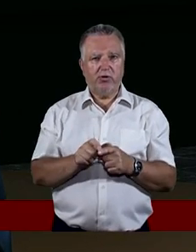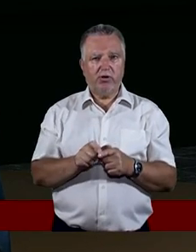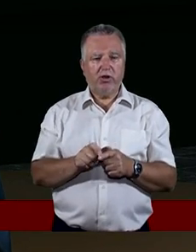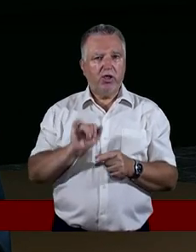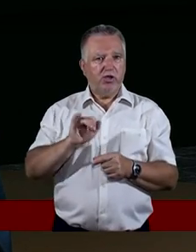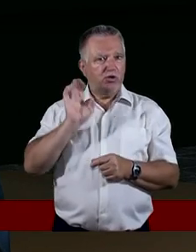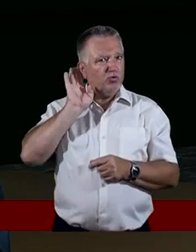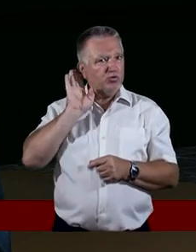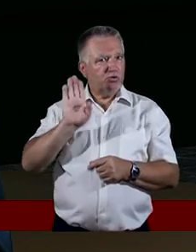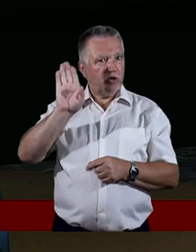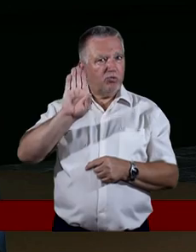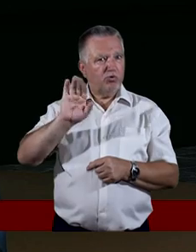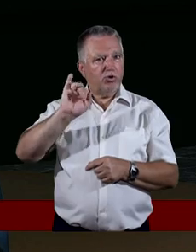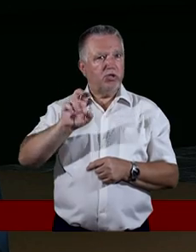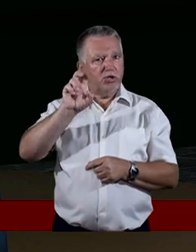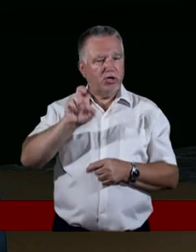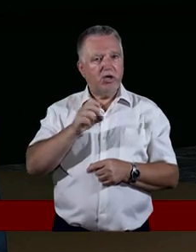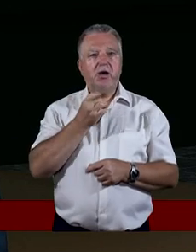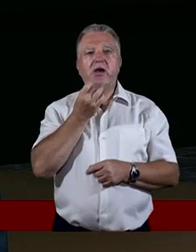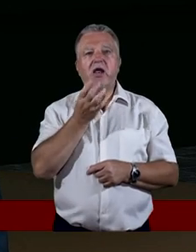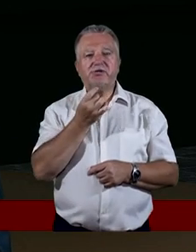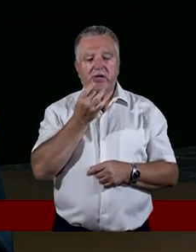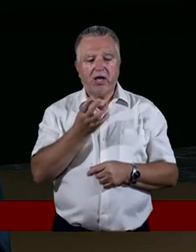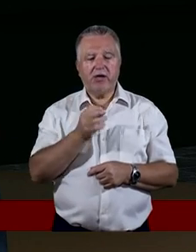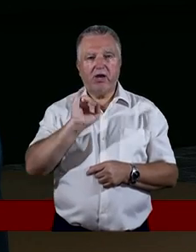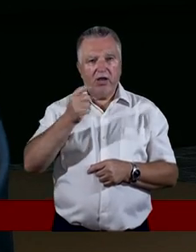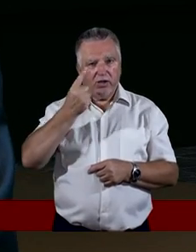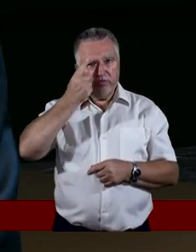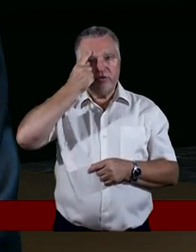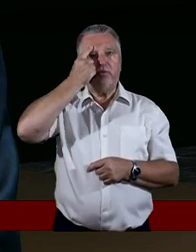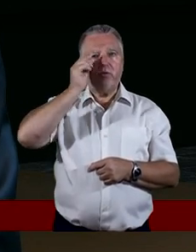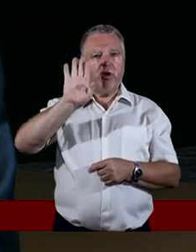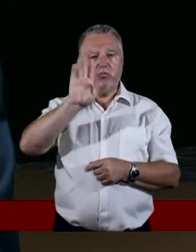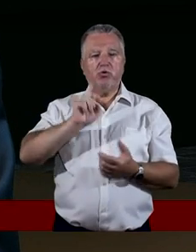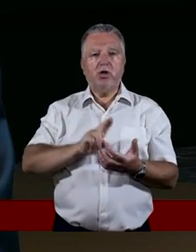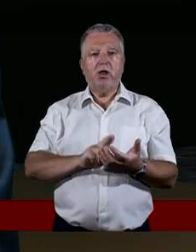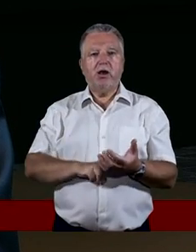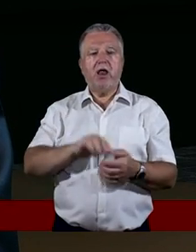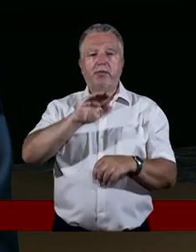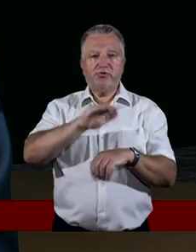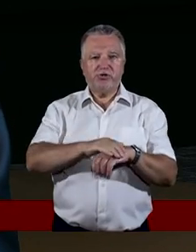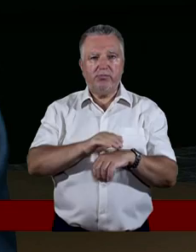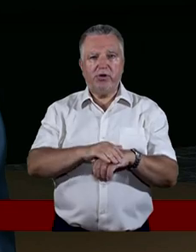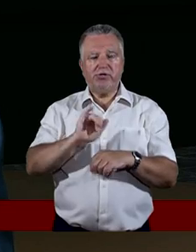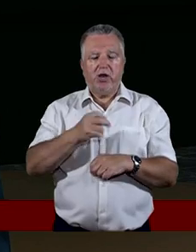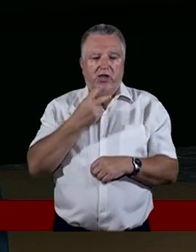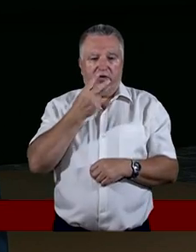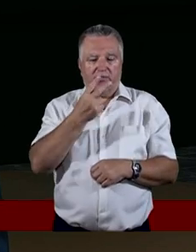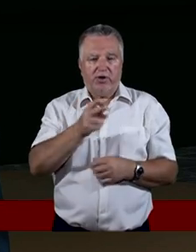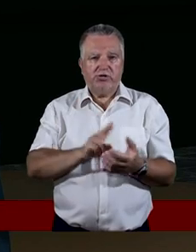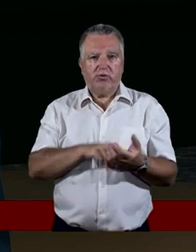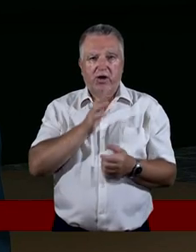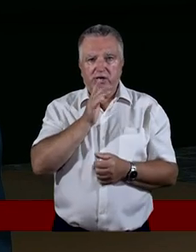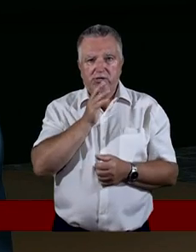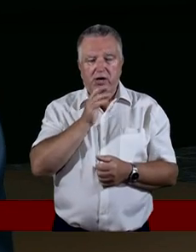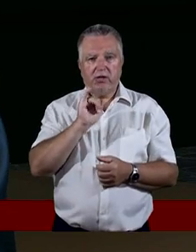i usłyszał Bóg ich narzekanie i wspomniał Bóg na przymierze i wejrzał Bóg na